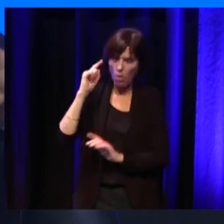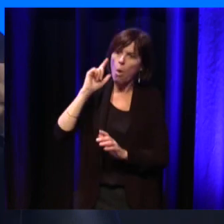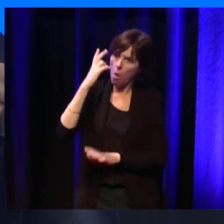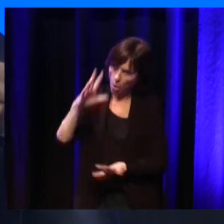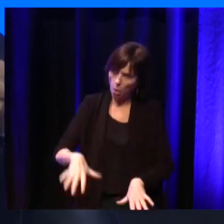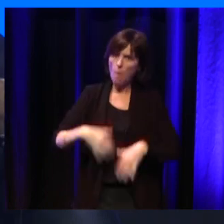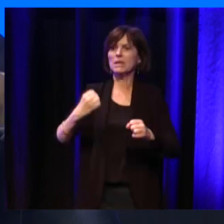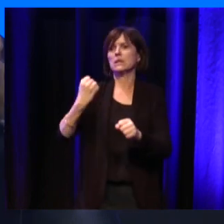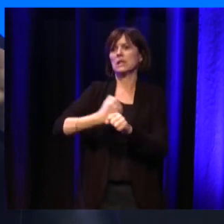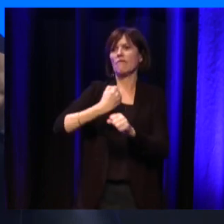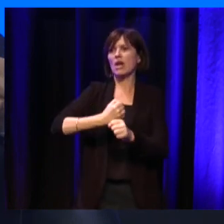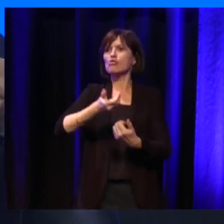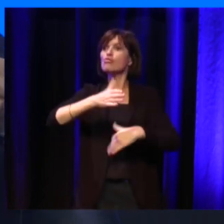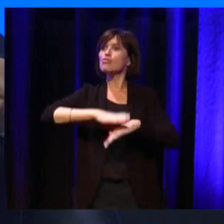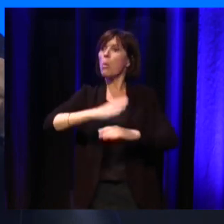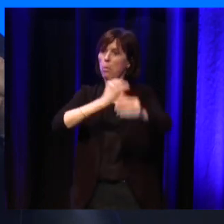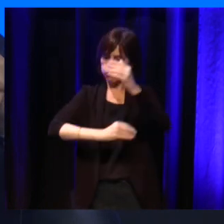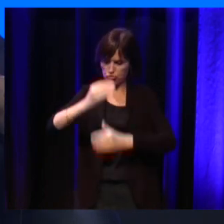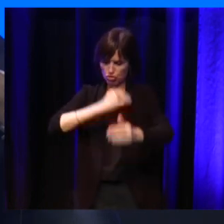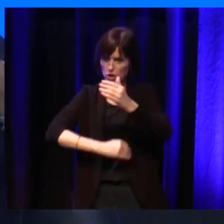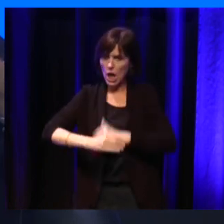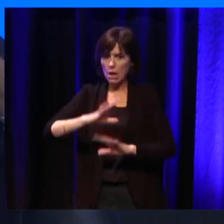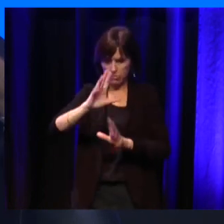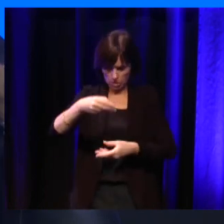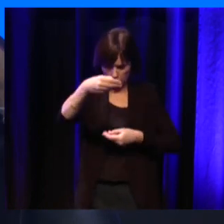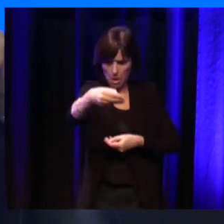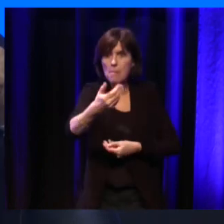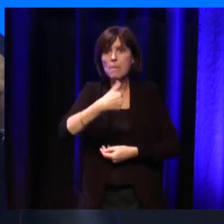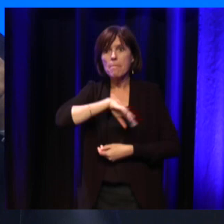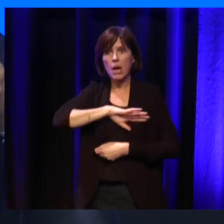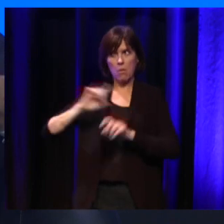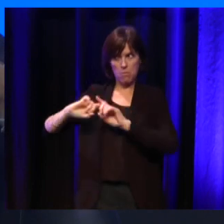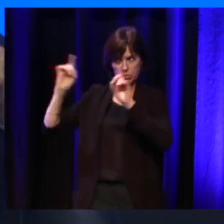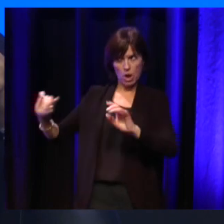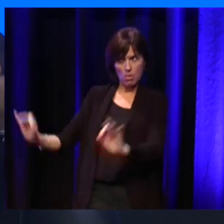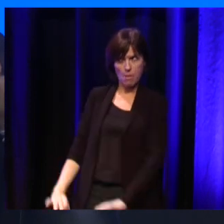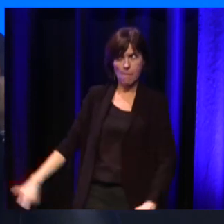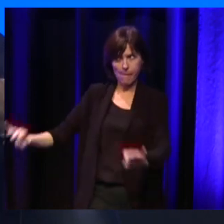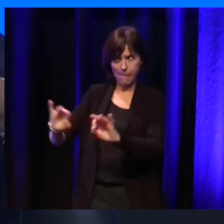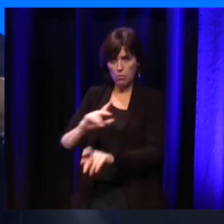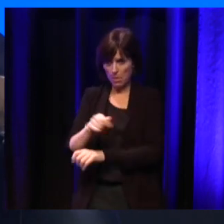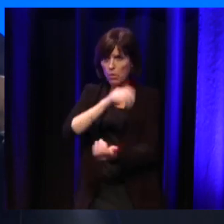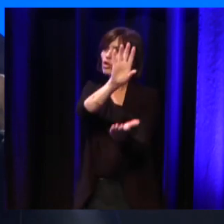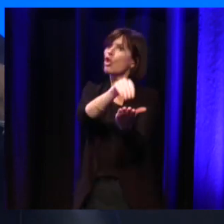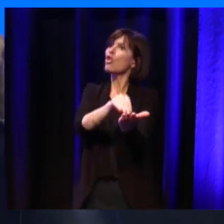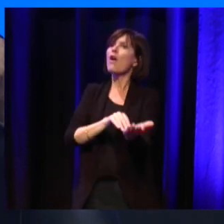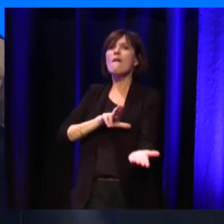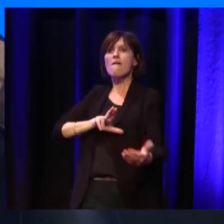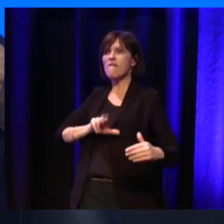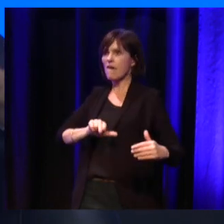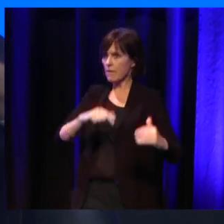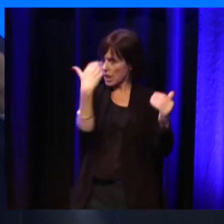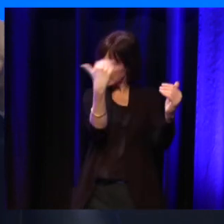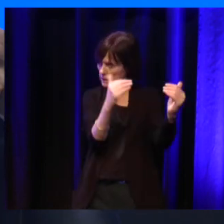en fait, n pas vu le jour parce qu'elle n pas été budgétée et de la même façon, on nous a fait retravailler sur une feuille de route en 2023-2024 et là encore,